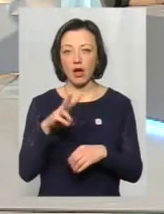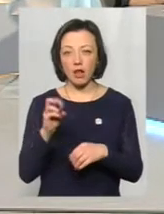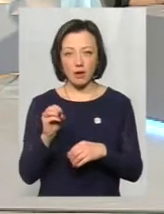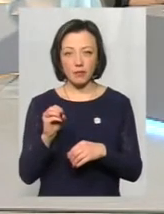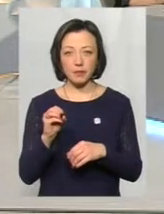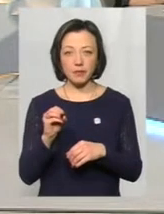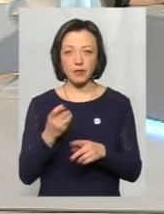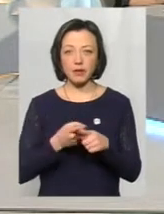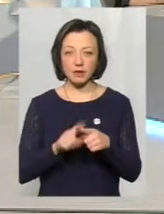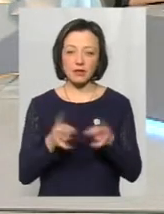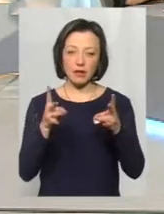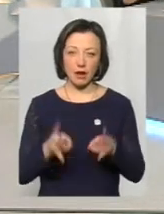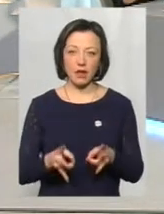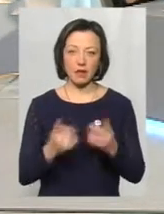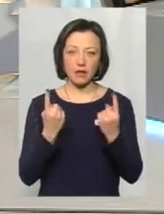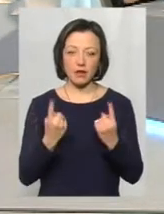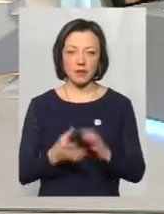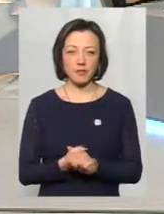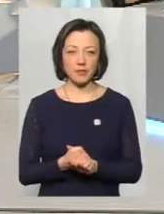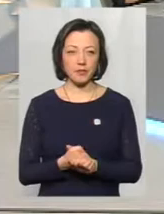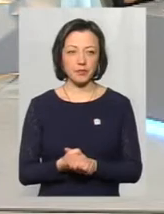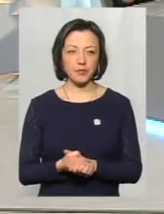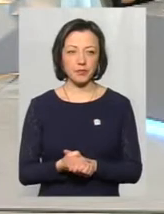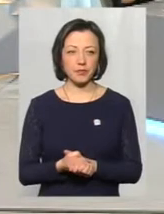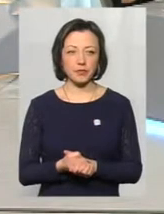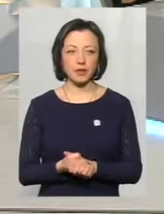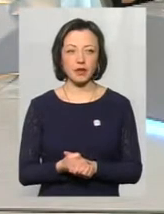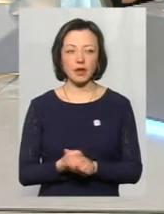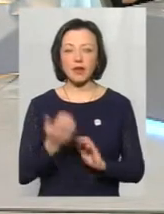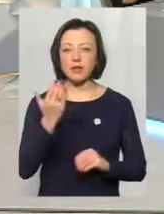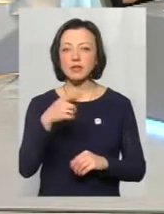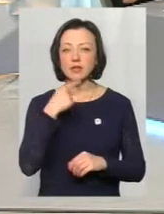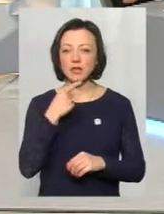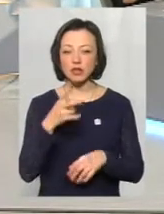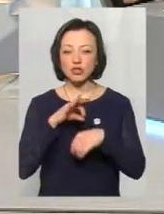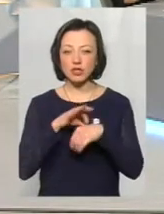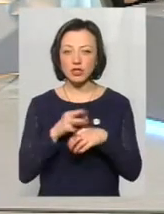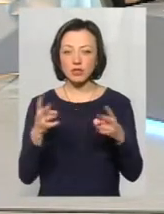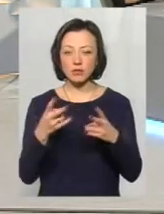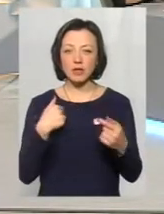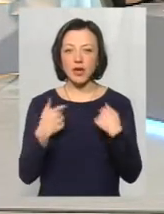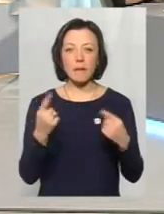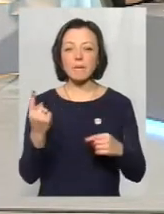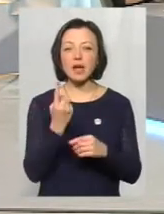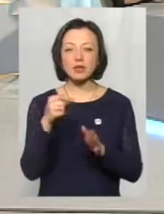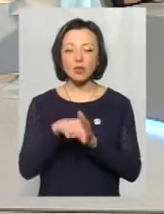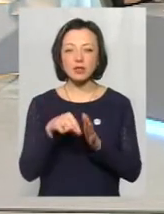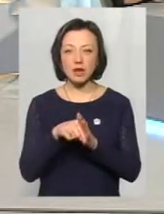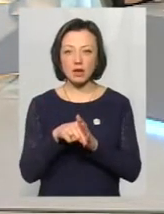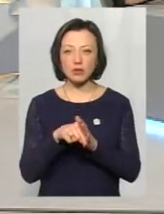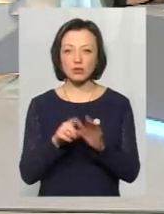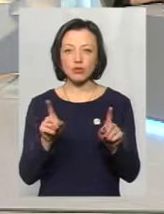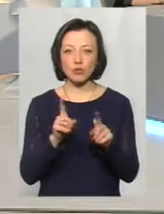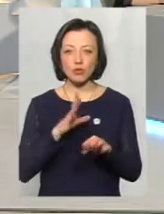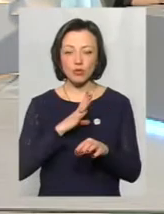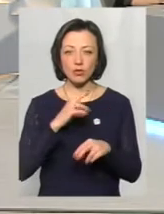це трагедія, велика трагедія. От ви говорили про те, що відкриті ділянки тіла в першу чергу страждають. Які перші ознаки для того,